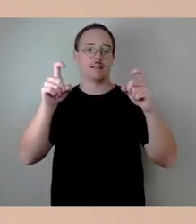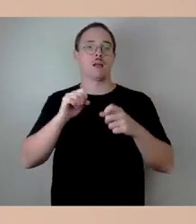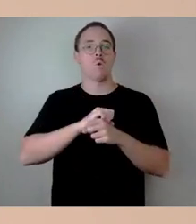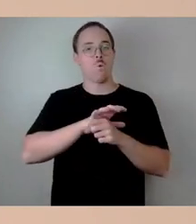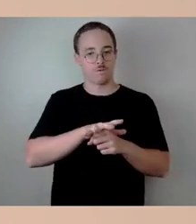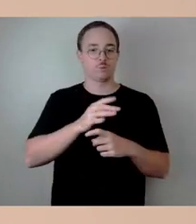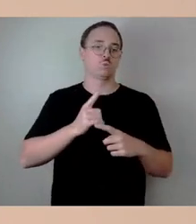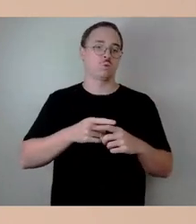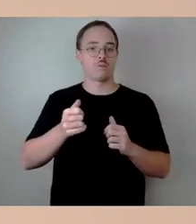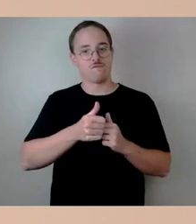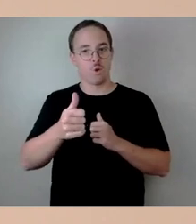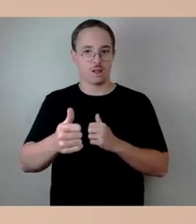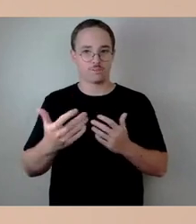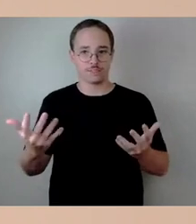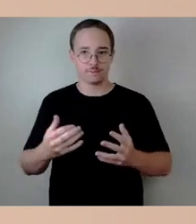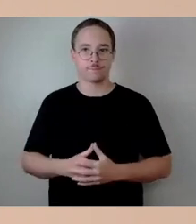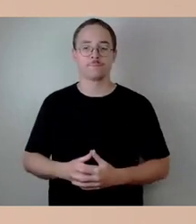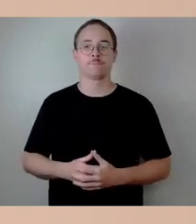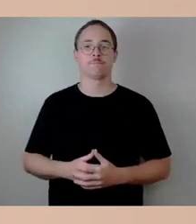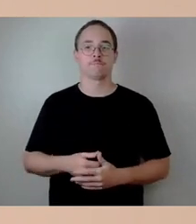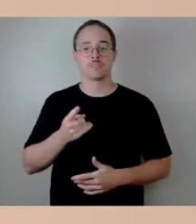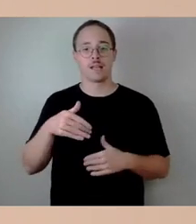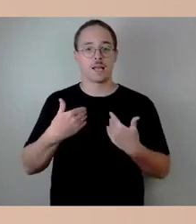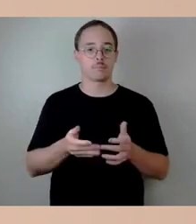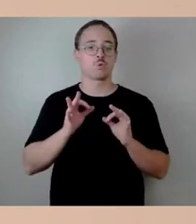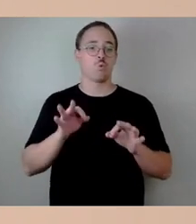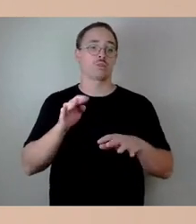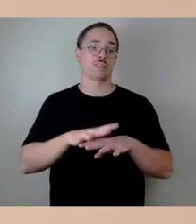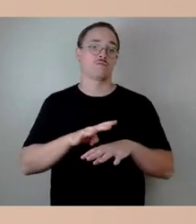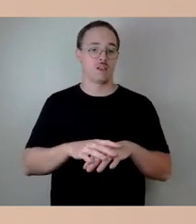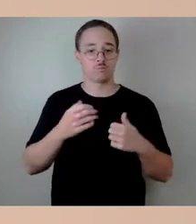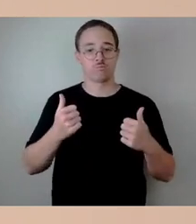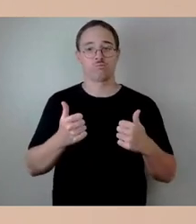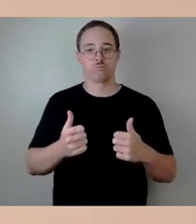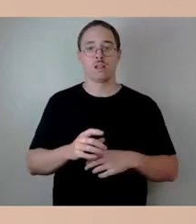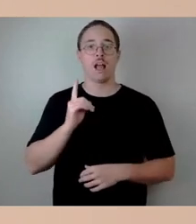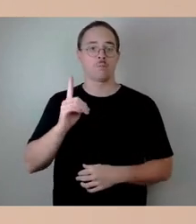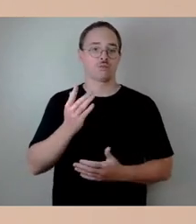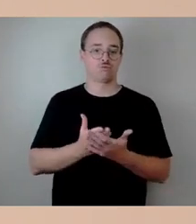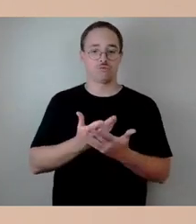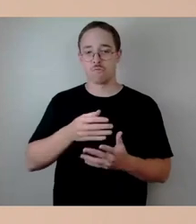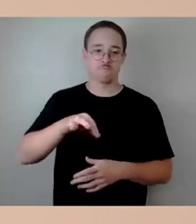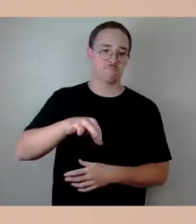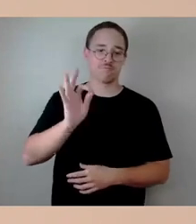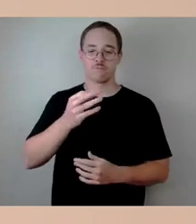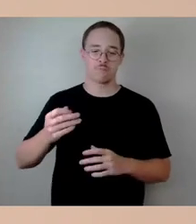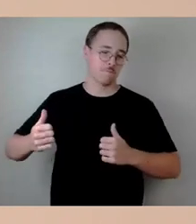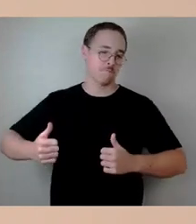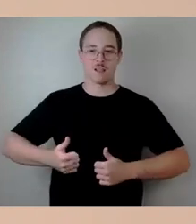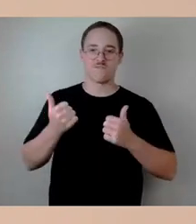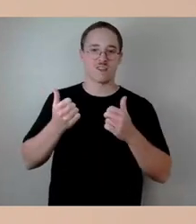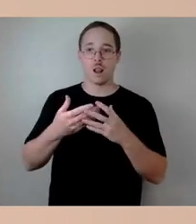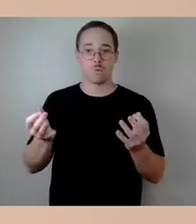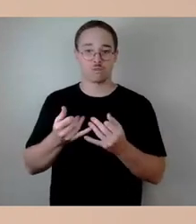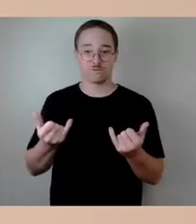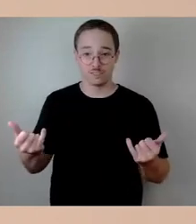Netzwerke. Aber wie gesagt, auch hier nicht wirklich Durchbrüche. Sodass also die Suggestion, dass